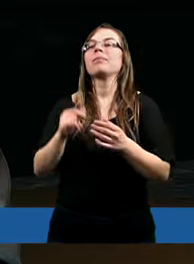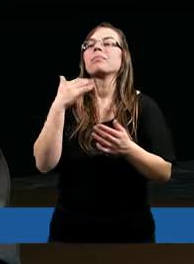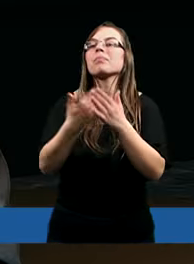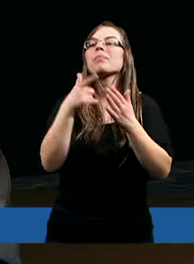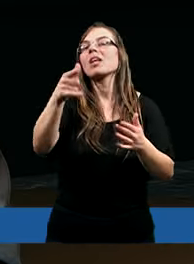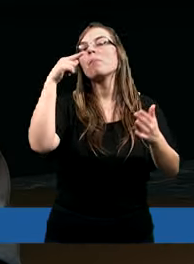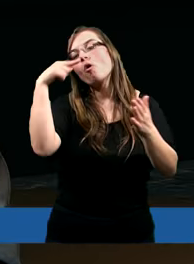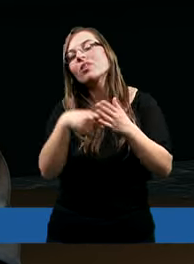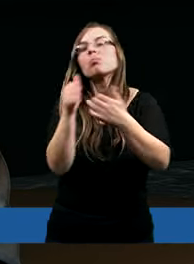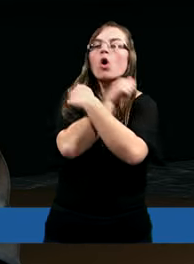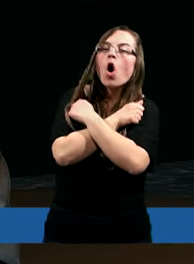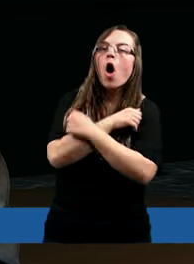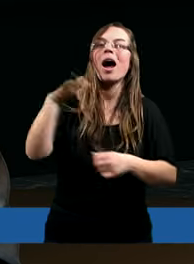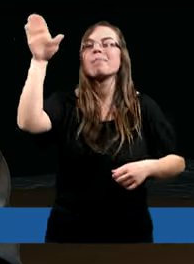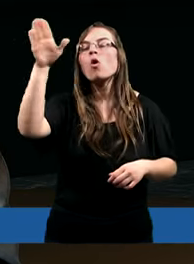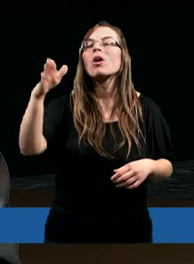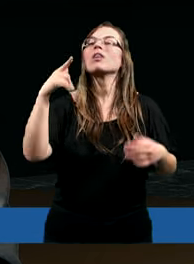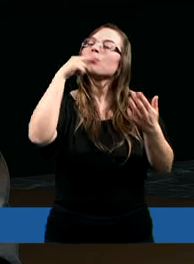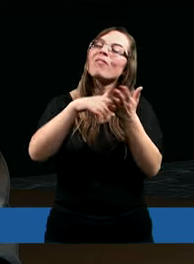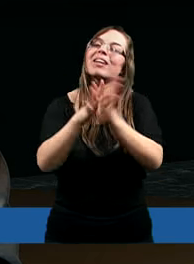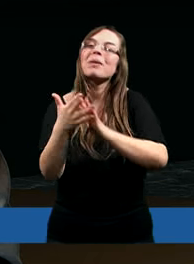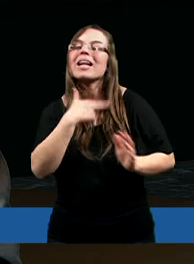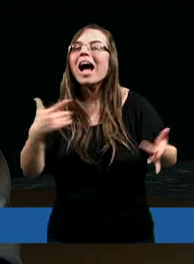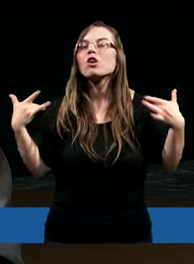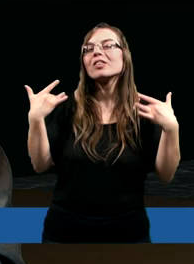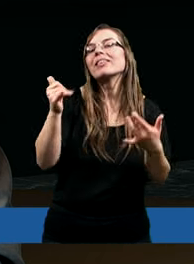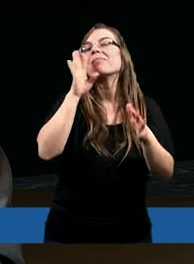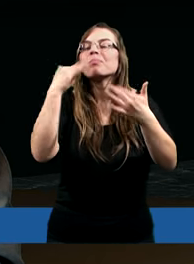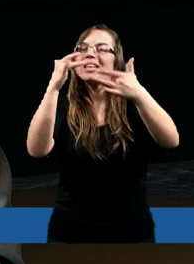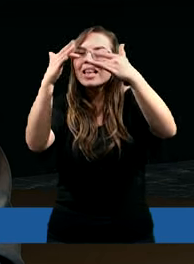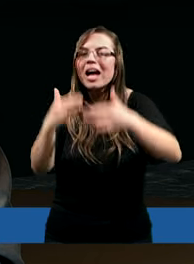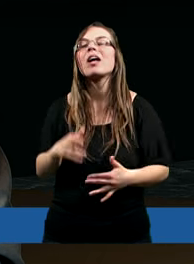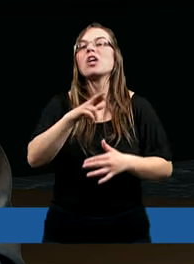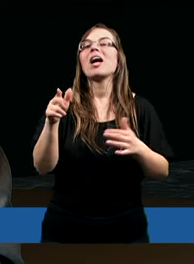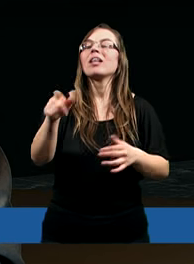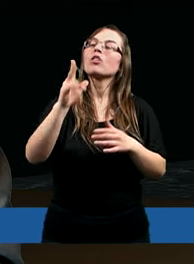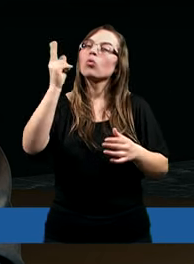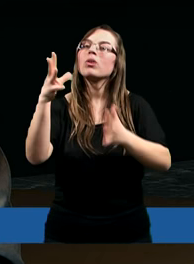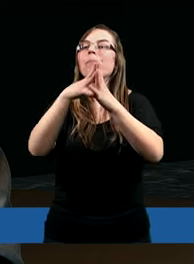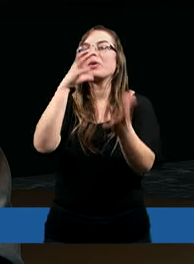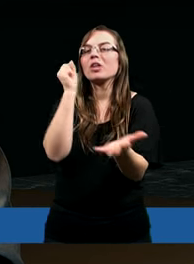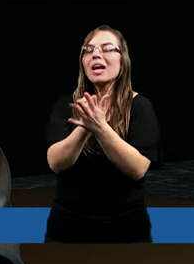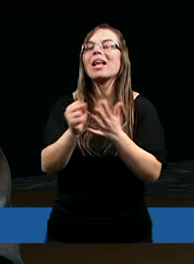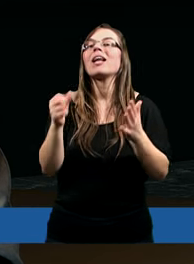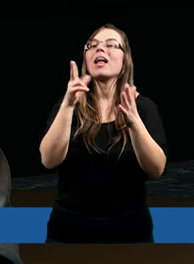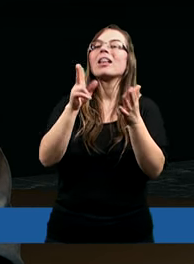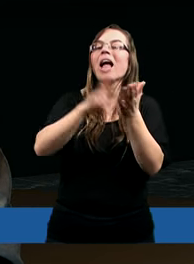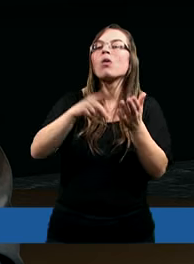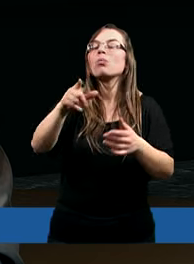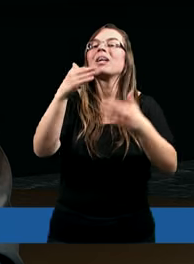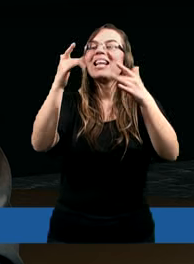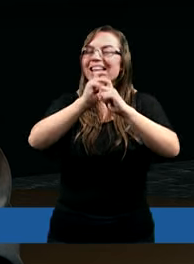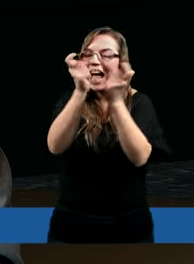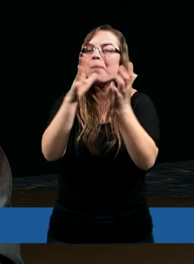dlaczego powinniśmy go kochać i dlaczego powinniśmy zmienić nasze życie i tak dalej, a tu drugie przykazanie, na którym się